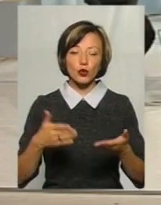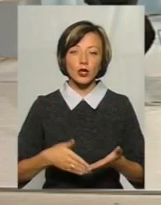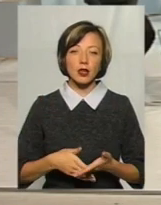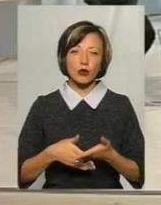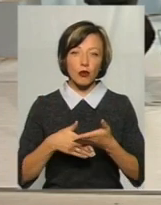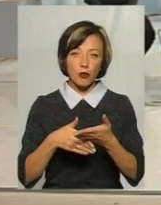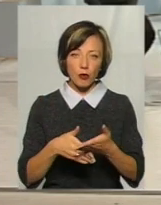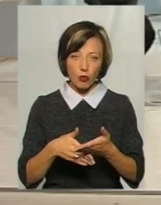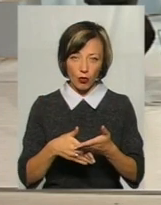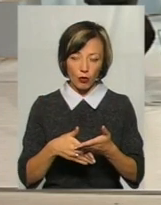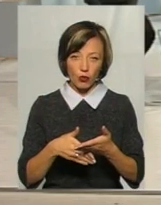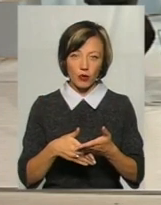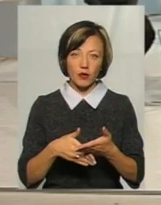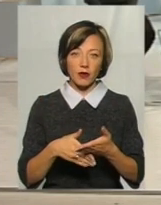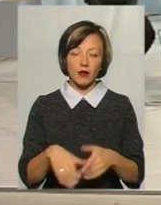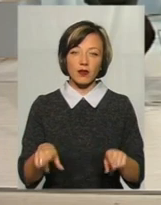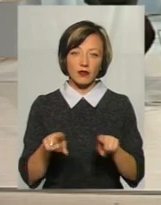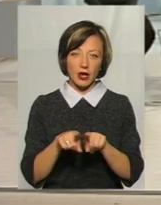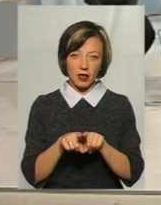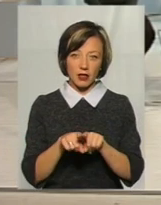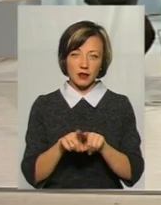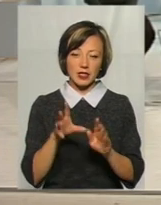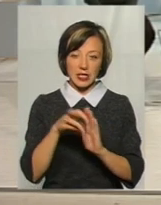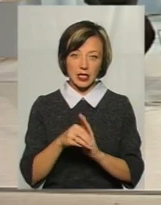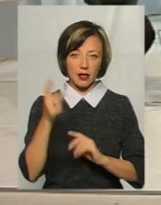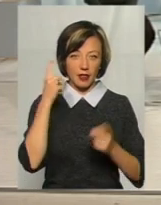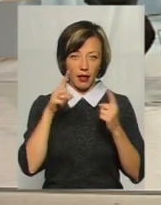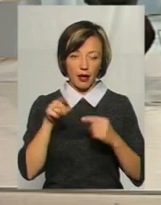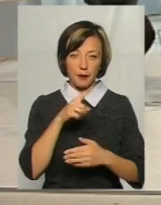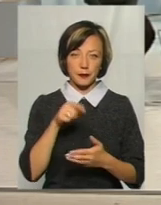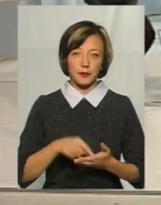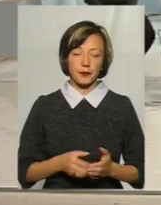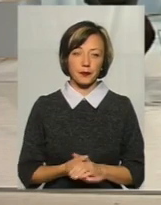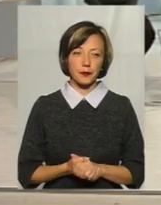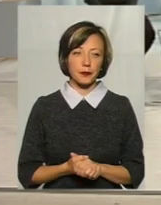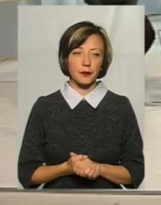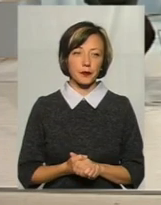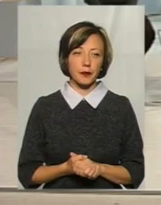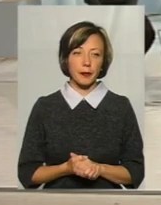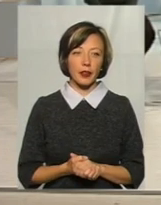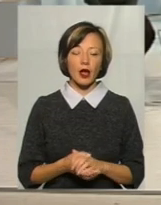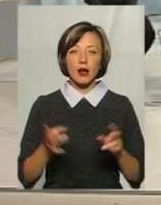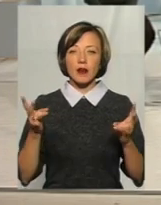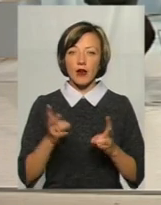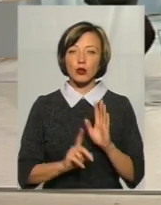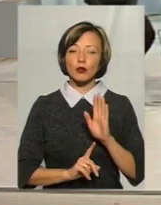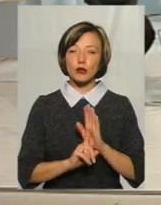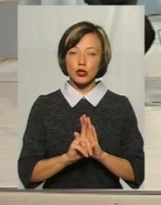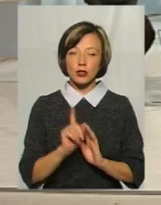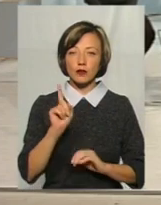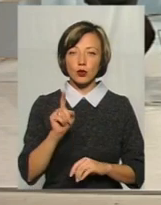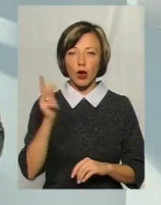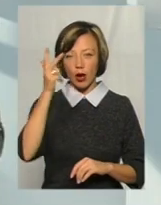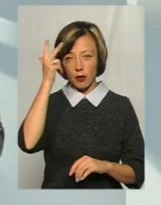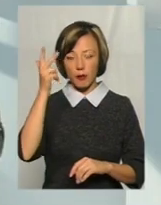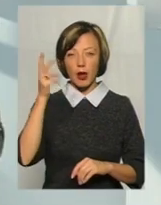в тіленні таких ідень? Варто почати з того, що Хмельниччина в тридці лідерів